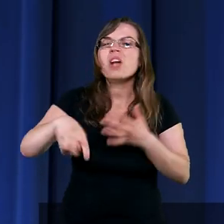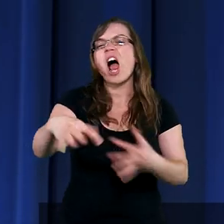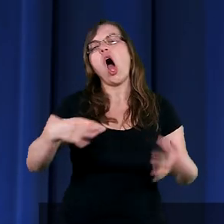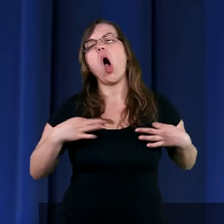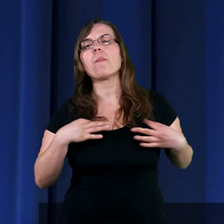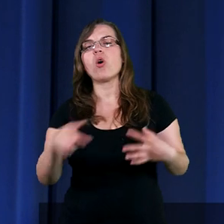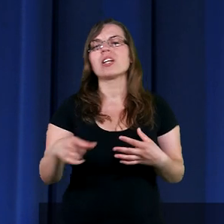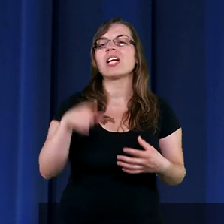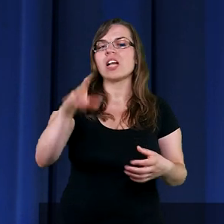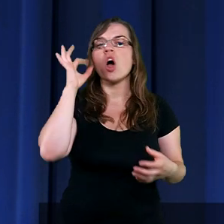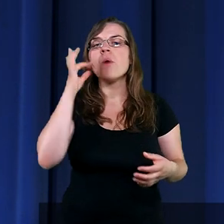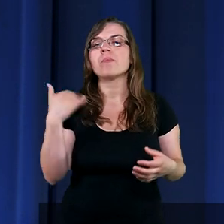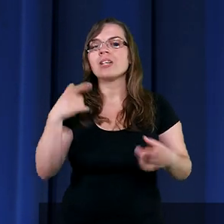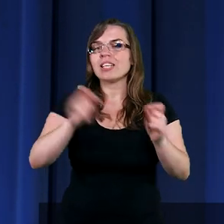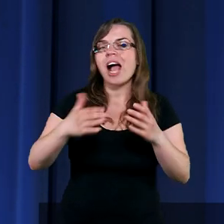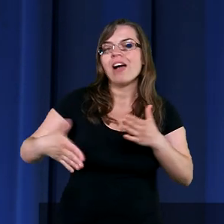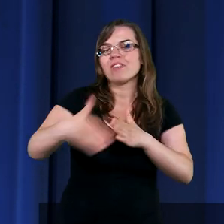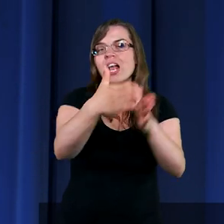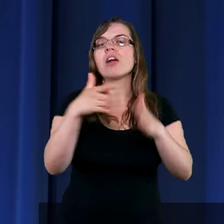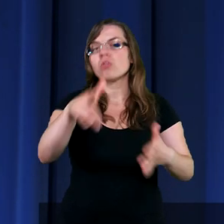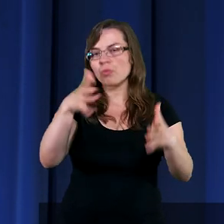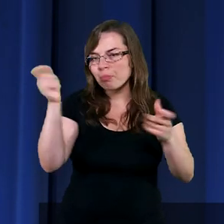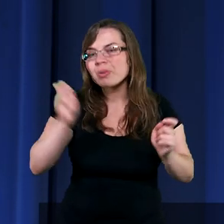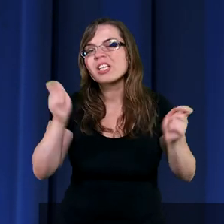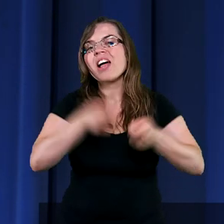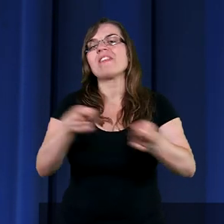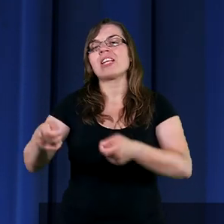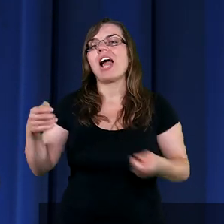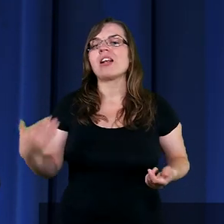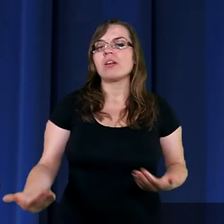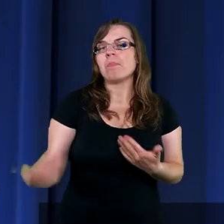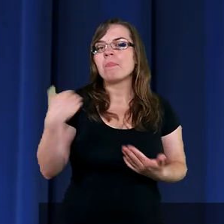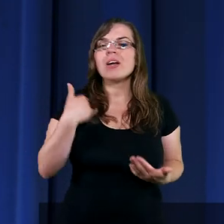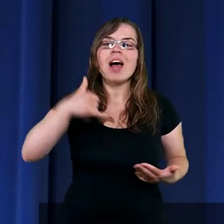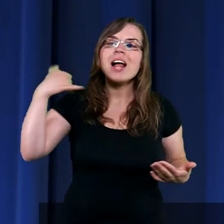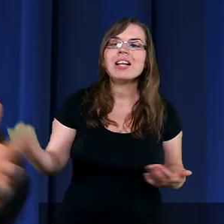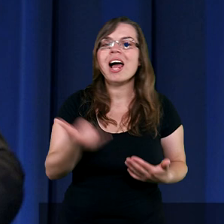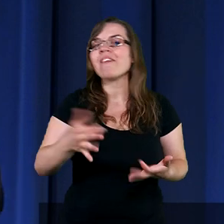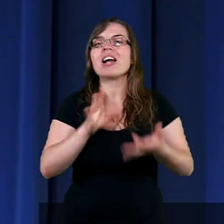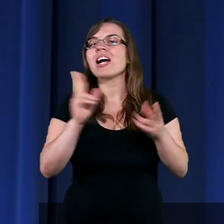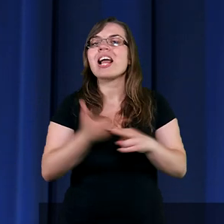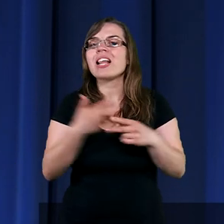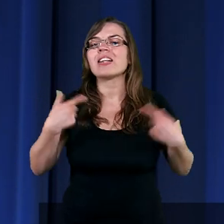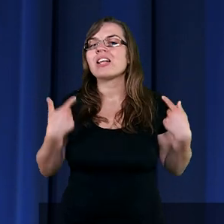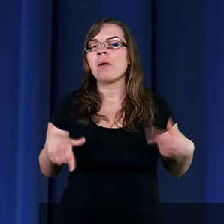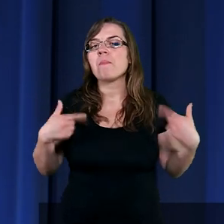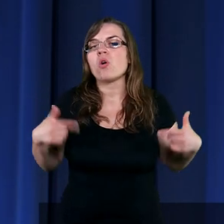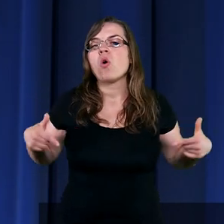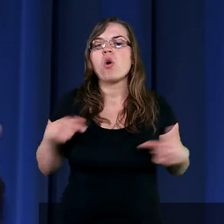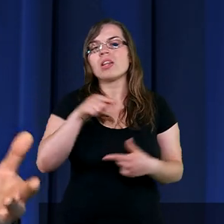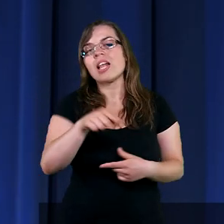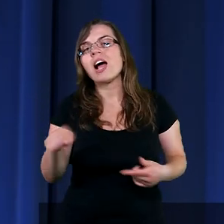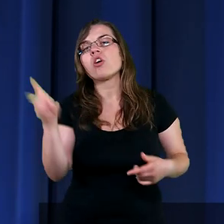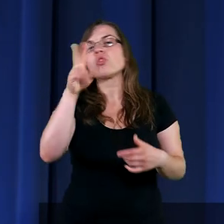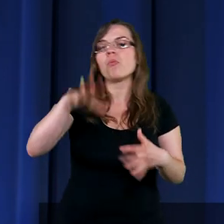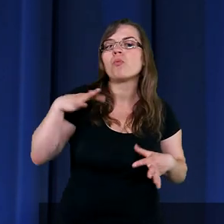zboru, była przy drzwiach, żeby was przywitać. Była zawsze, kiedy nie było kogoś,